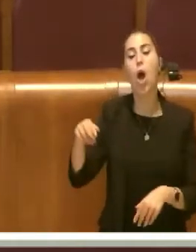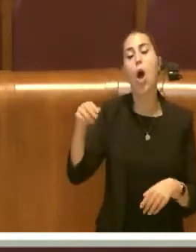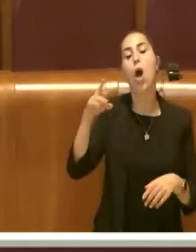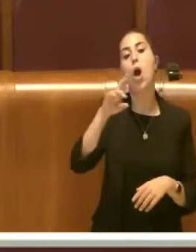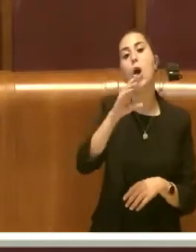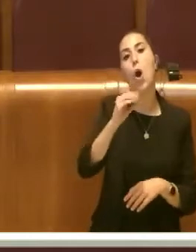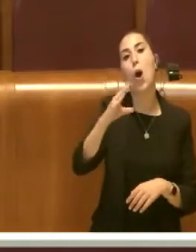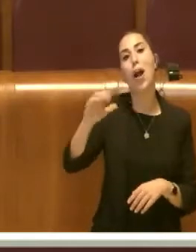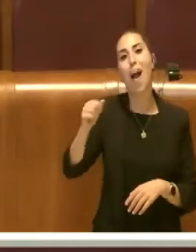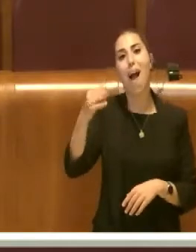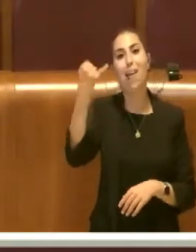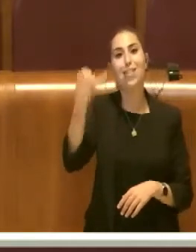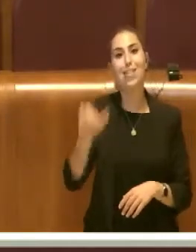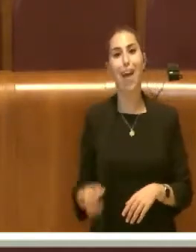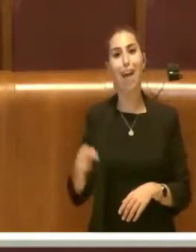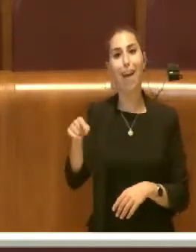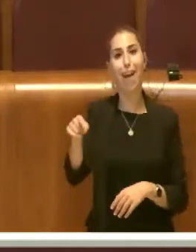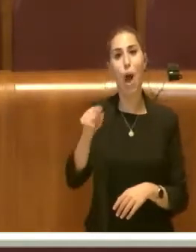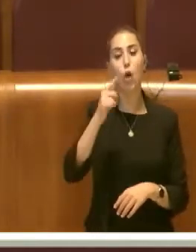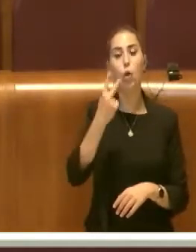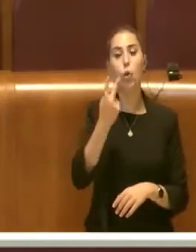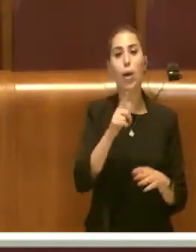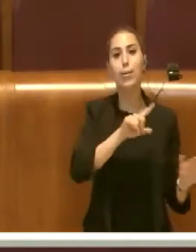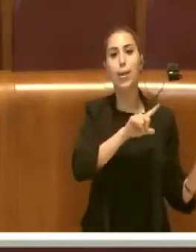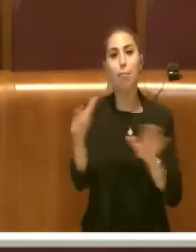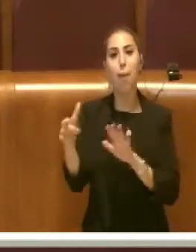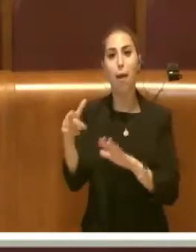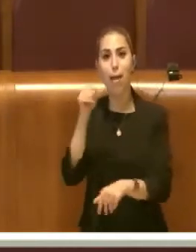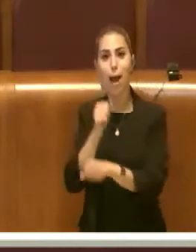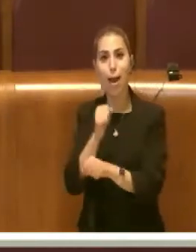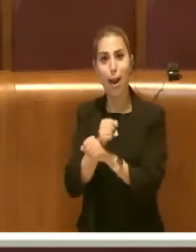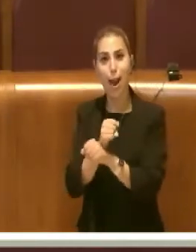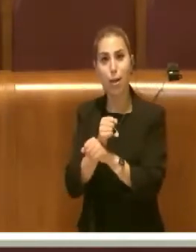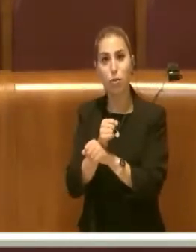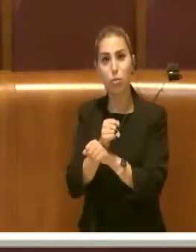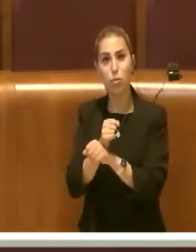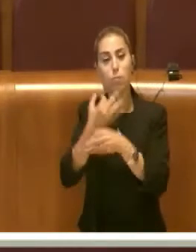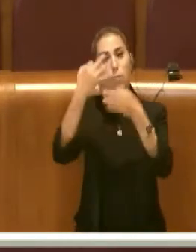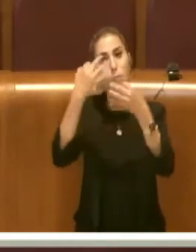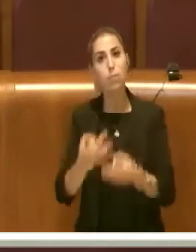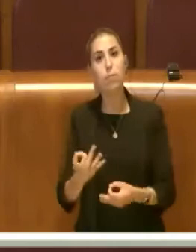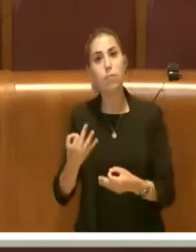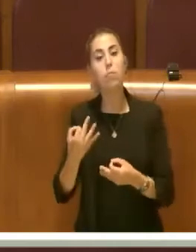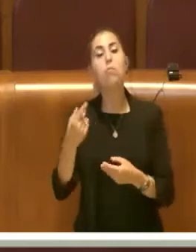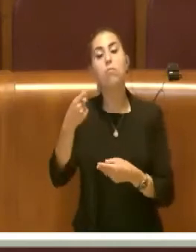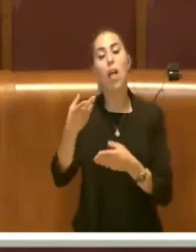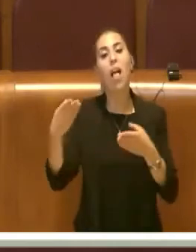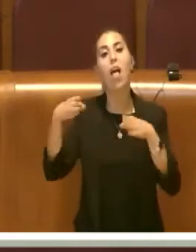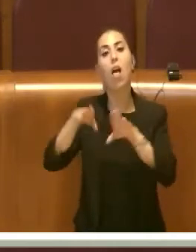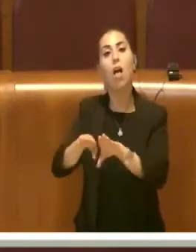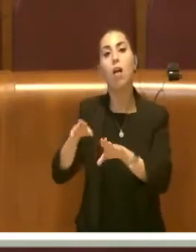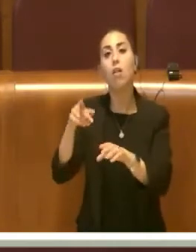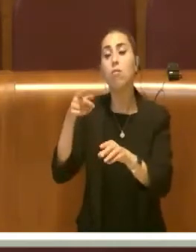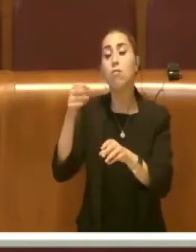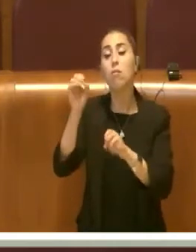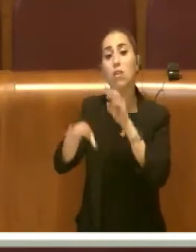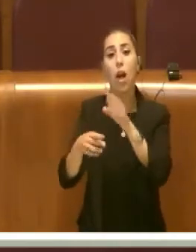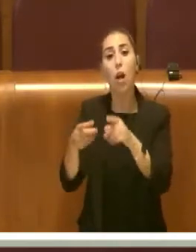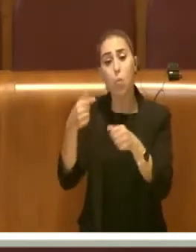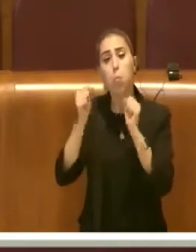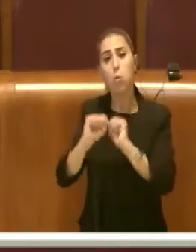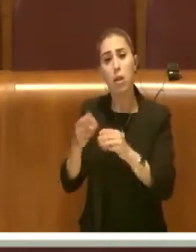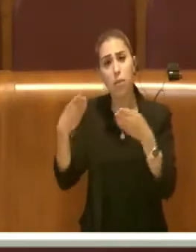Dopo due settimane dal suo arresto, deciso che quella discarica sostanzialmente poteva